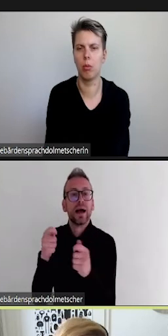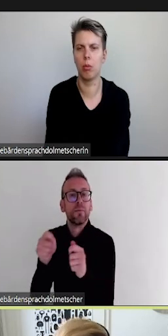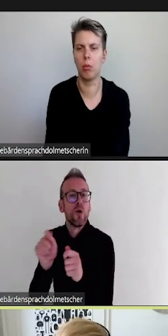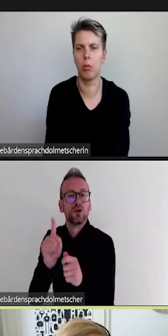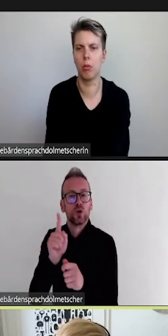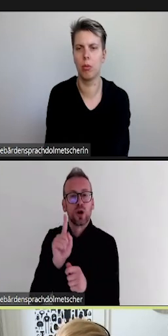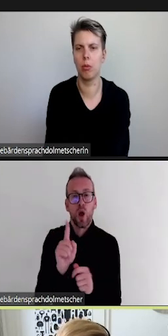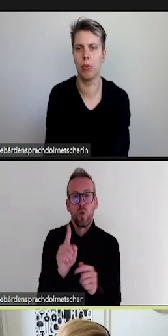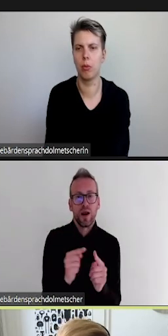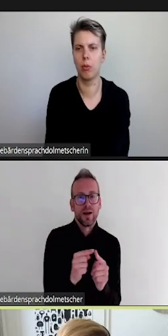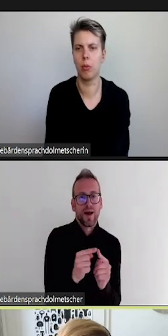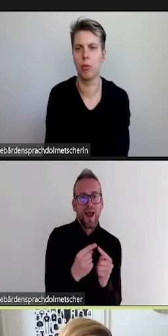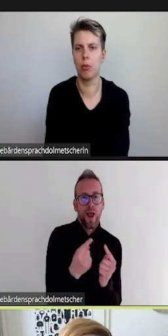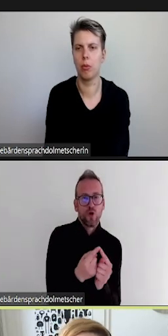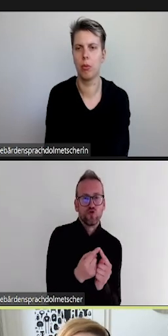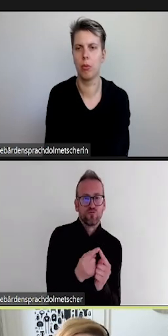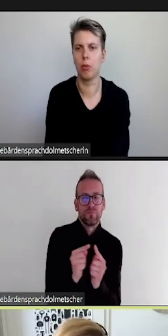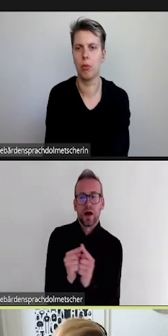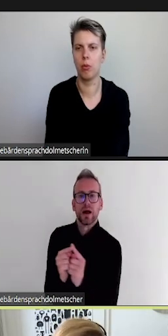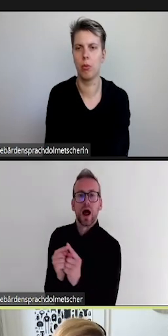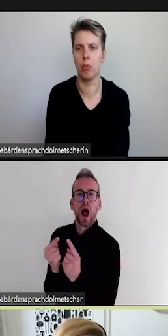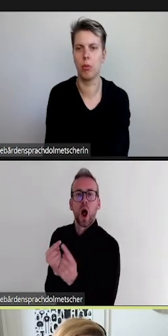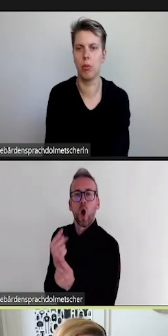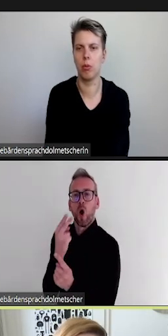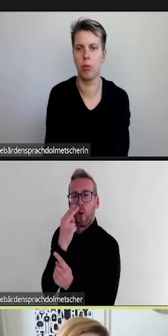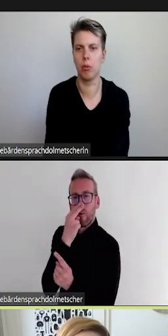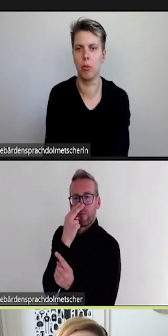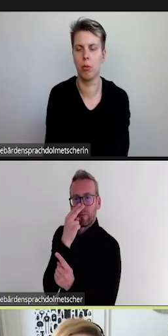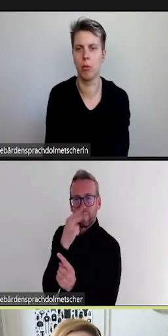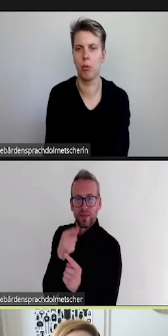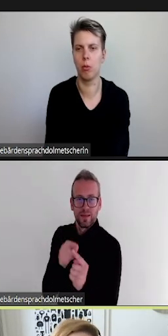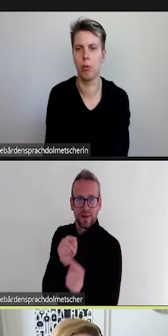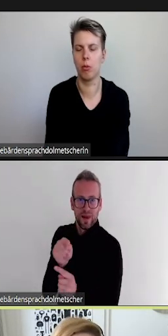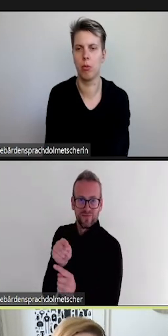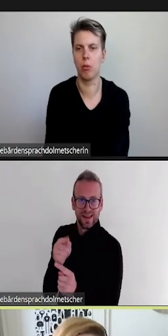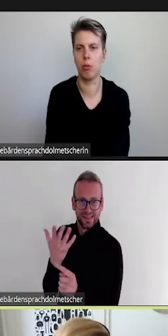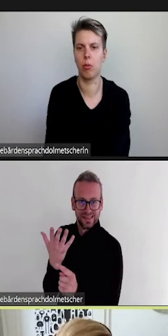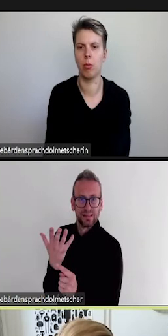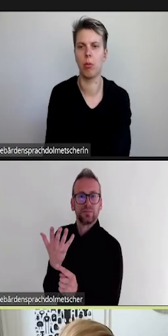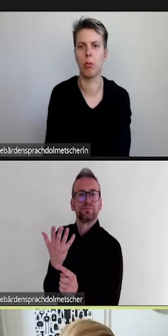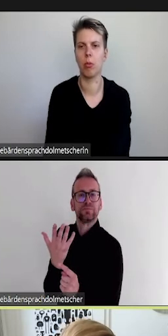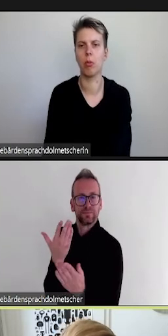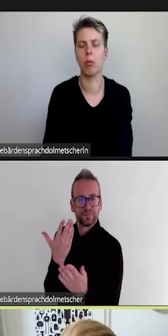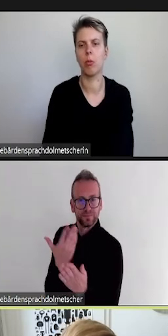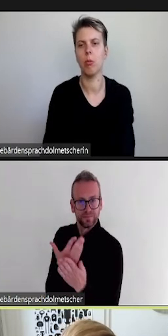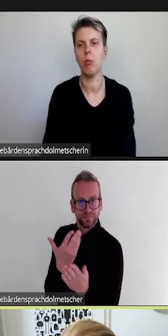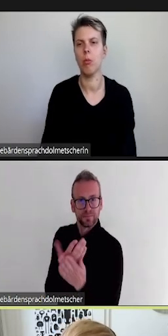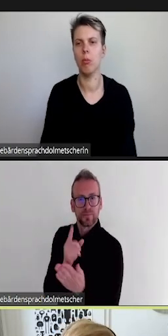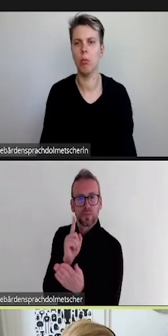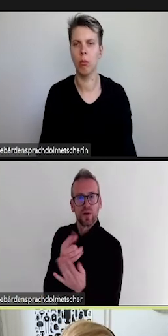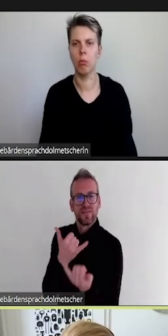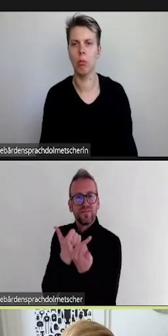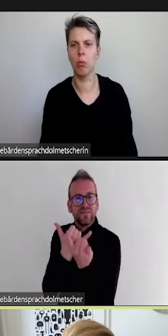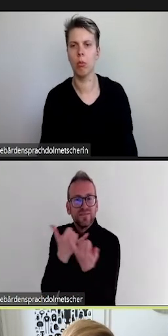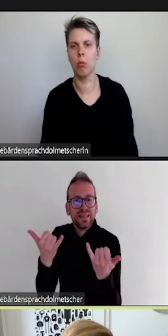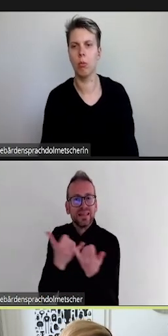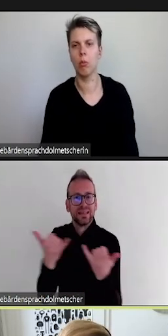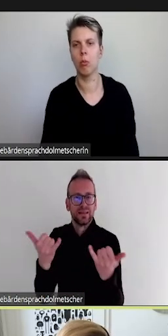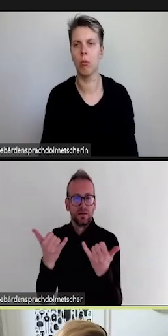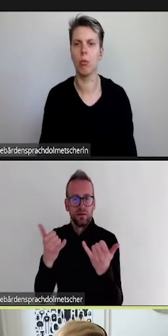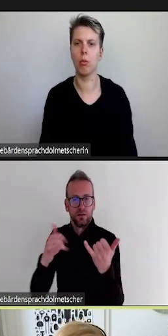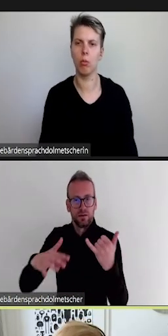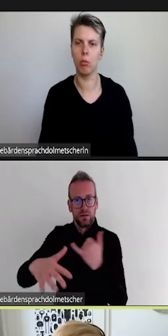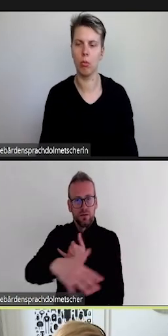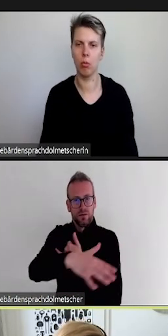dann auch eingesetzt wurde, sodass es schon Vorerfahrungen gab und wir wussten, dass es ganz praktisch auch gut funktioniert. Was